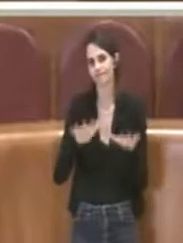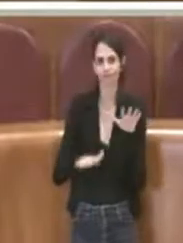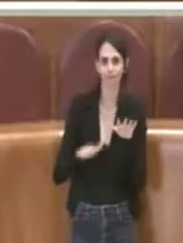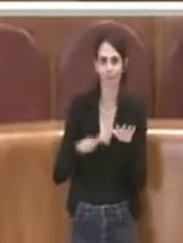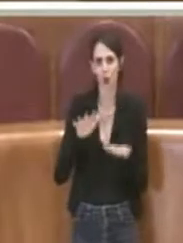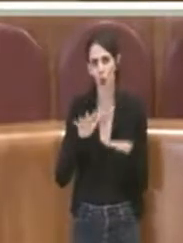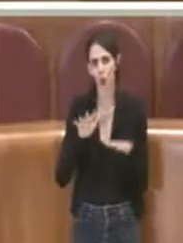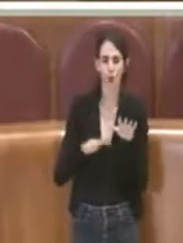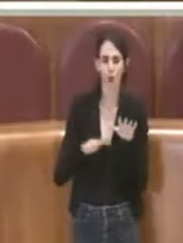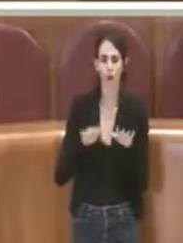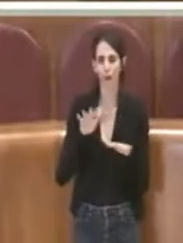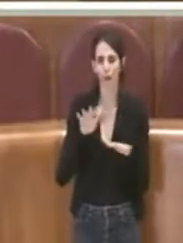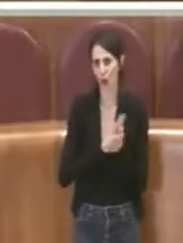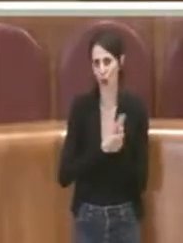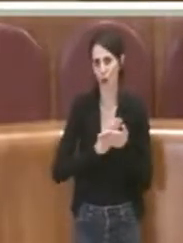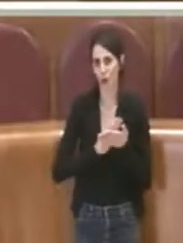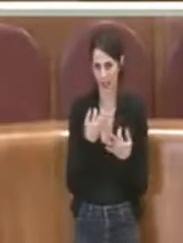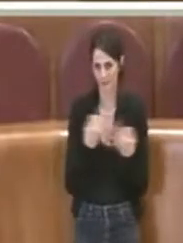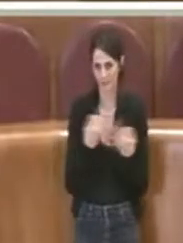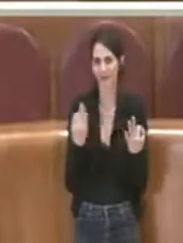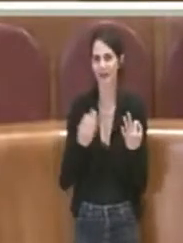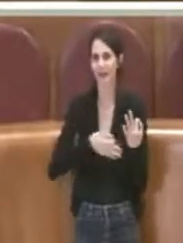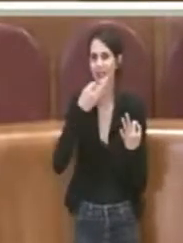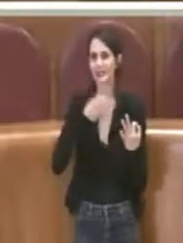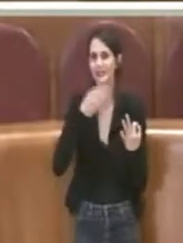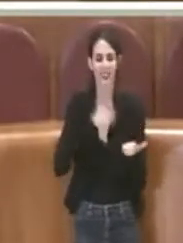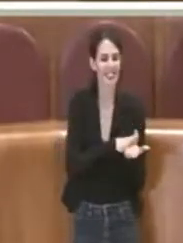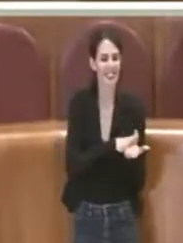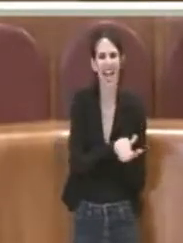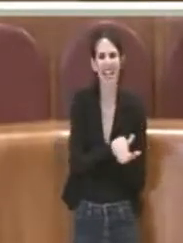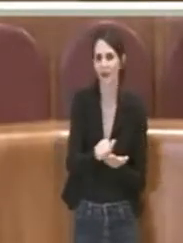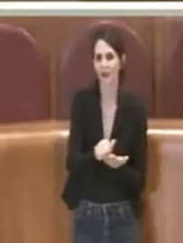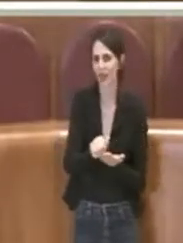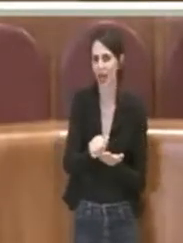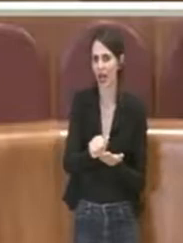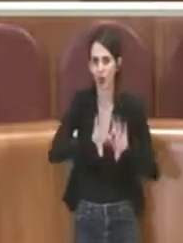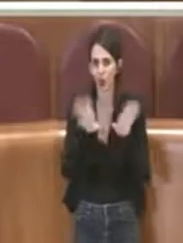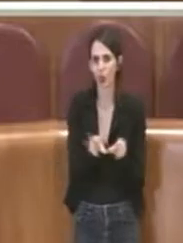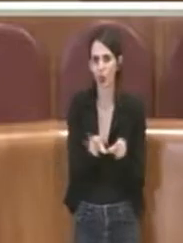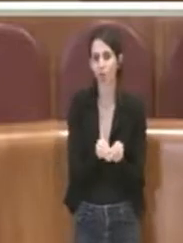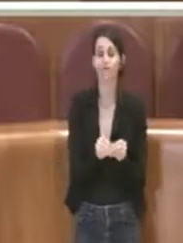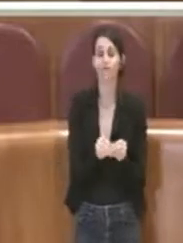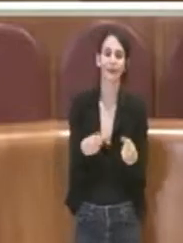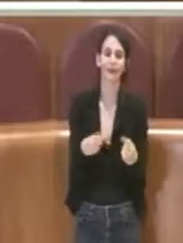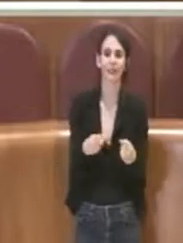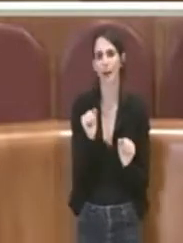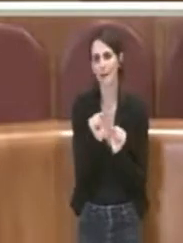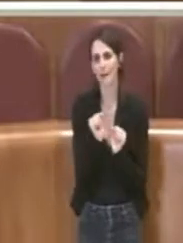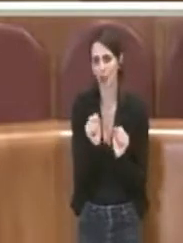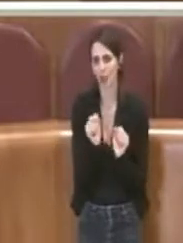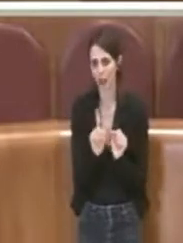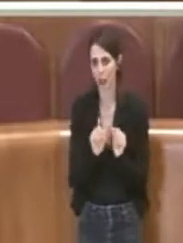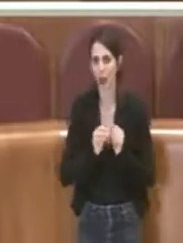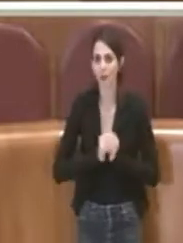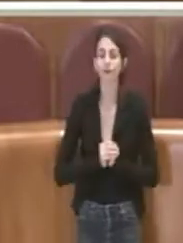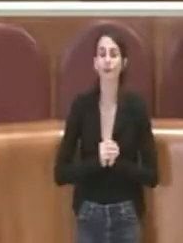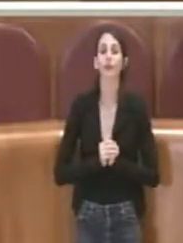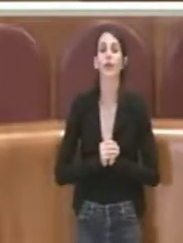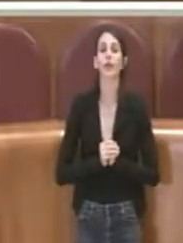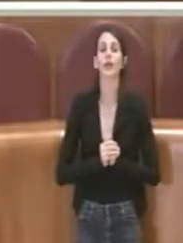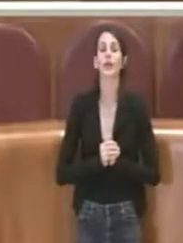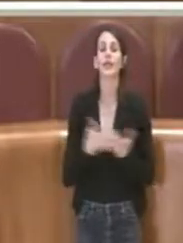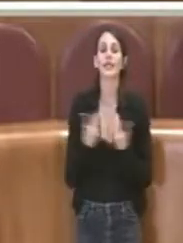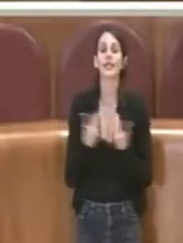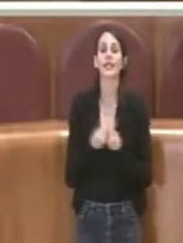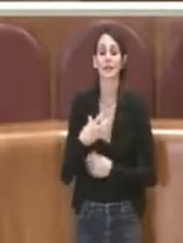perfetta, che è necessario quindi sanificando i locali. Quindi sono questi i timori e comunque insieme all